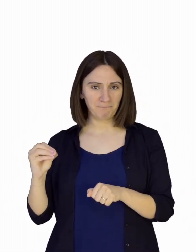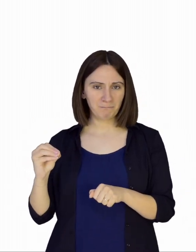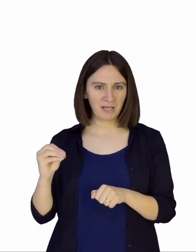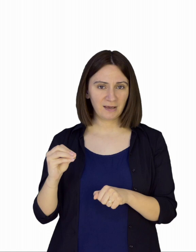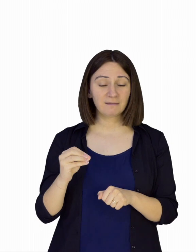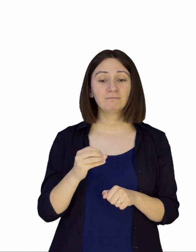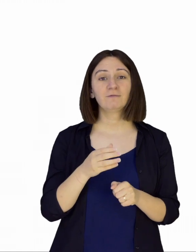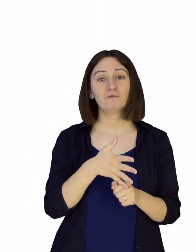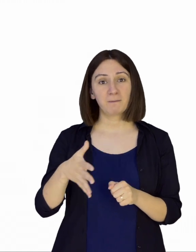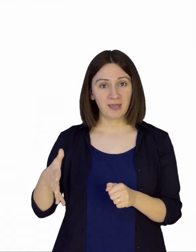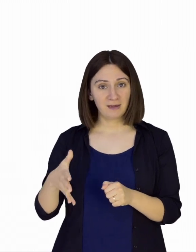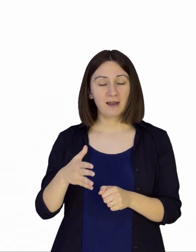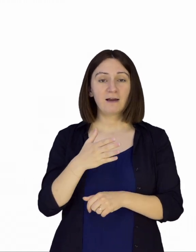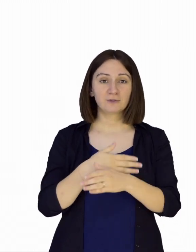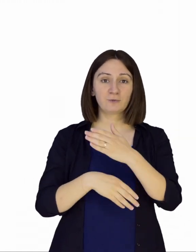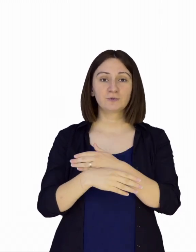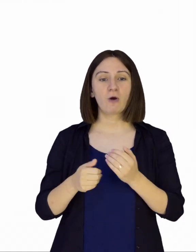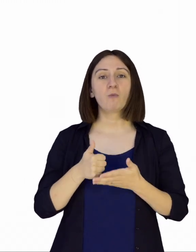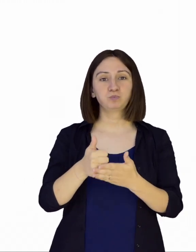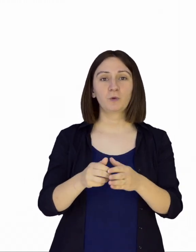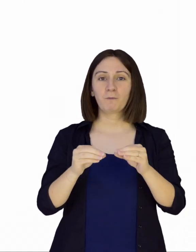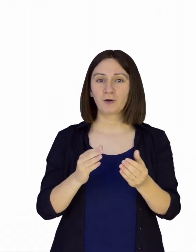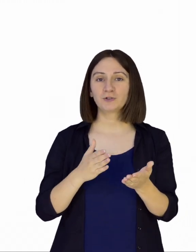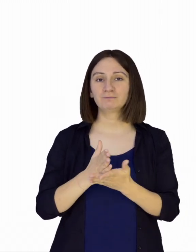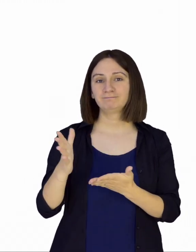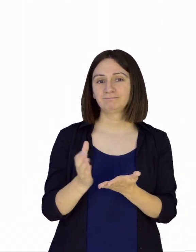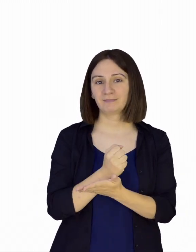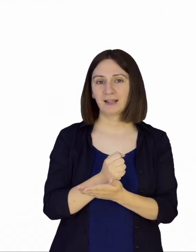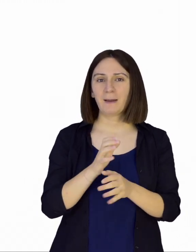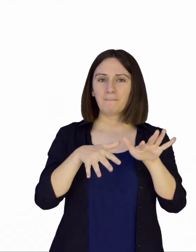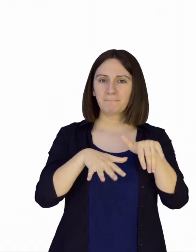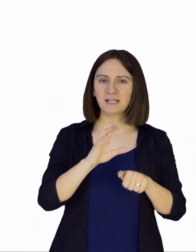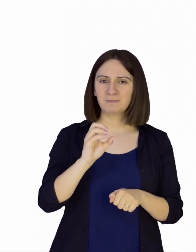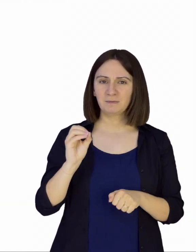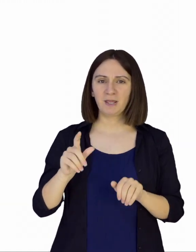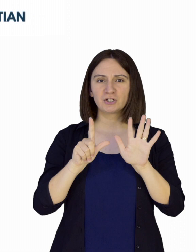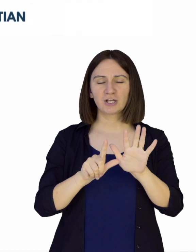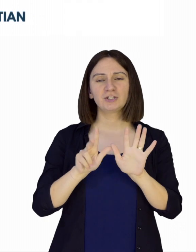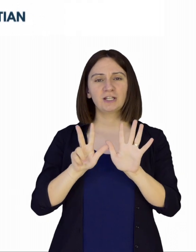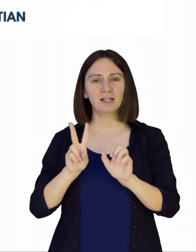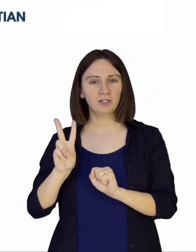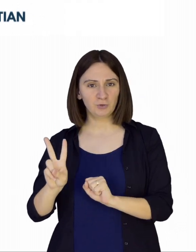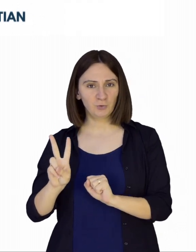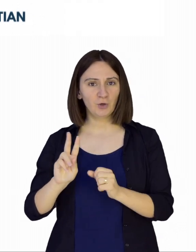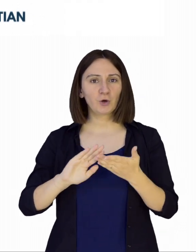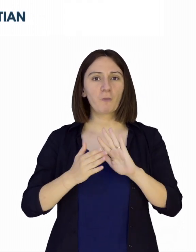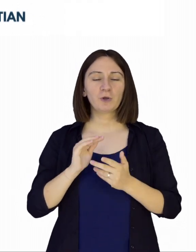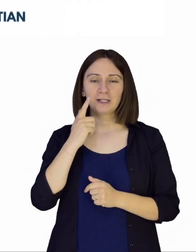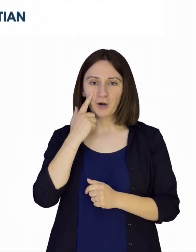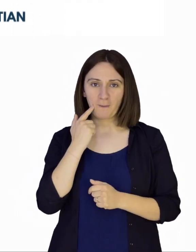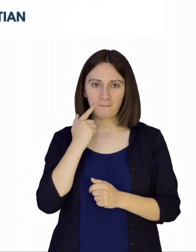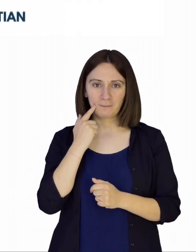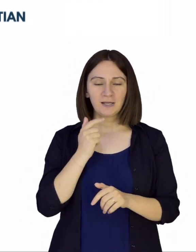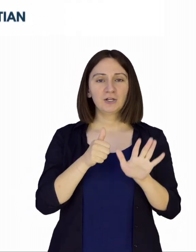nevoj, 4.1858 prej të silve, persona me aftësit të kufizuara, 5.1872